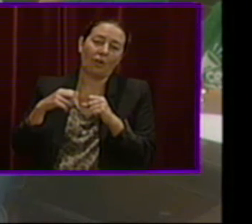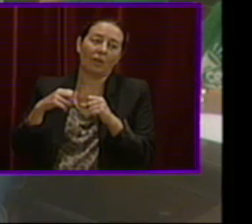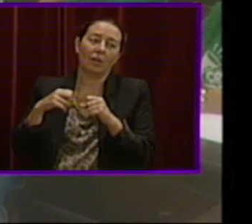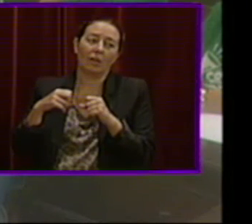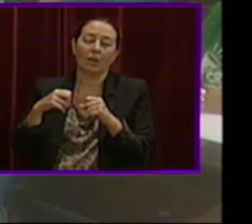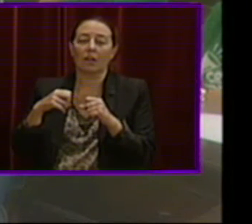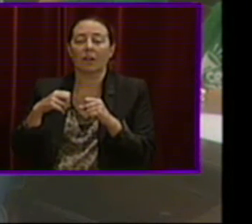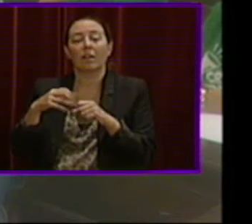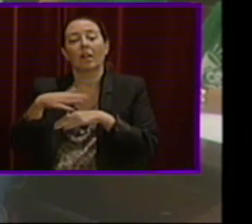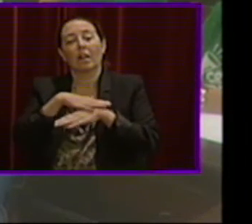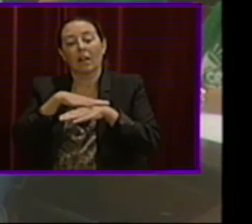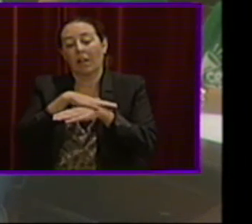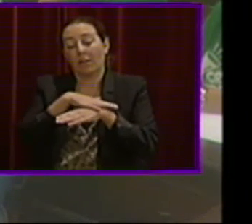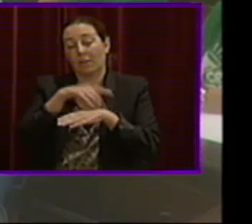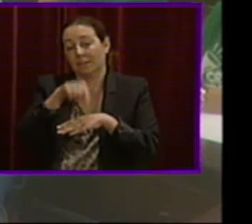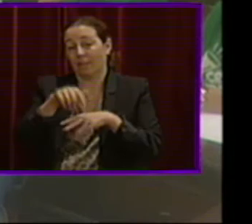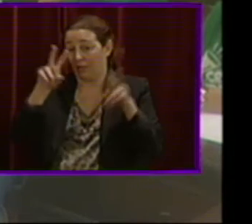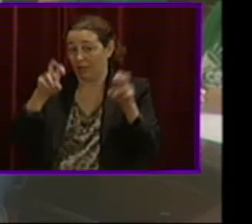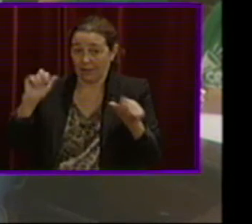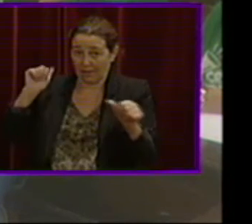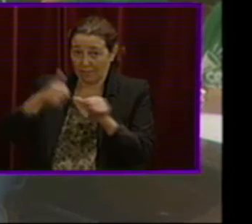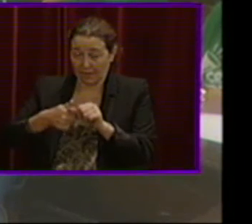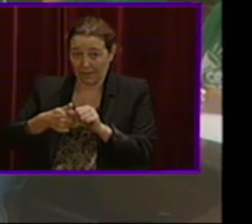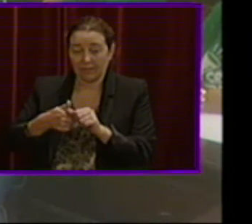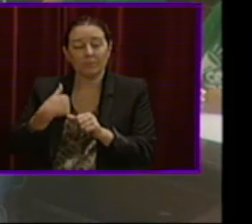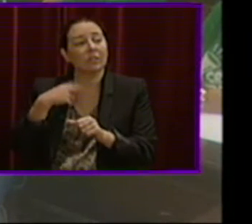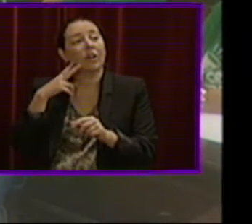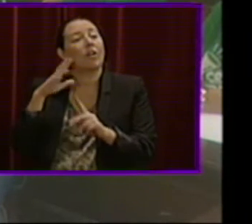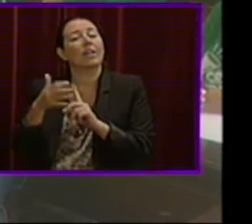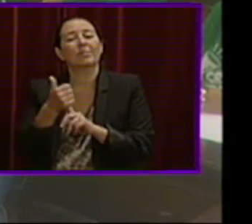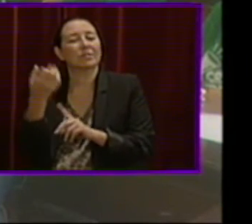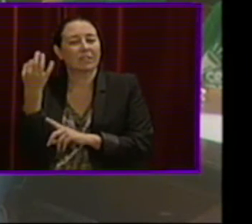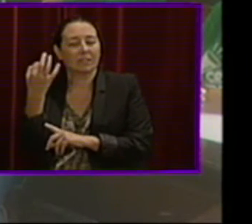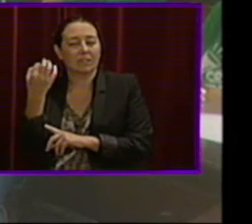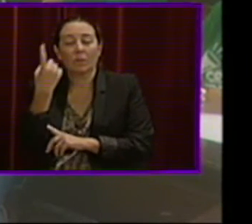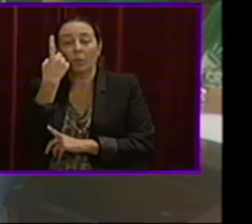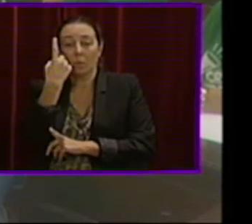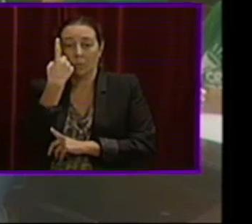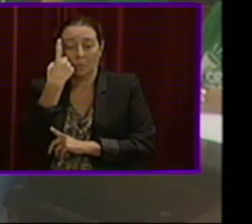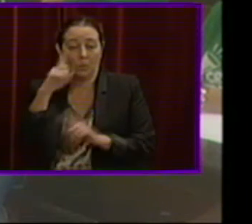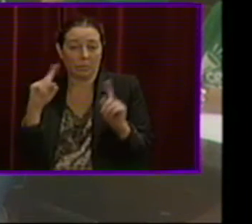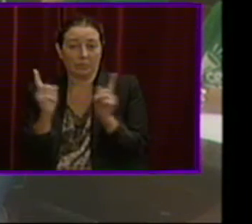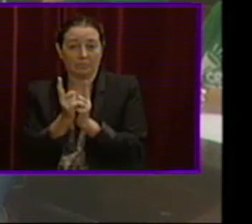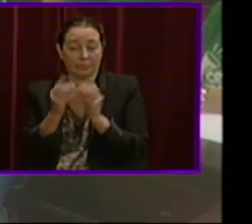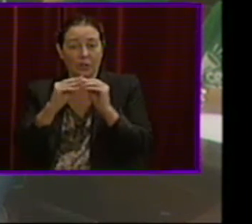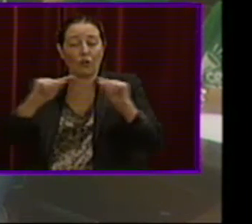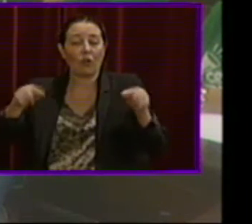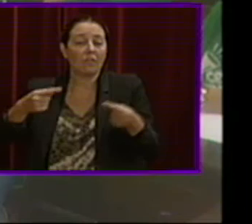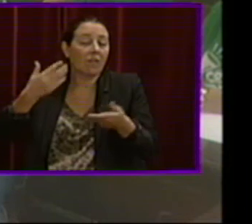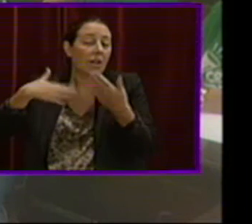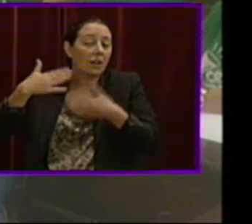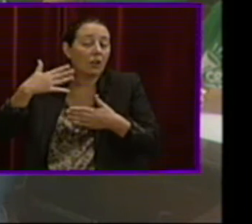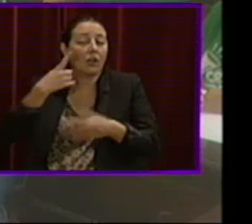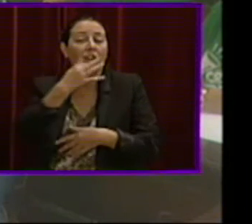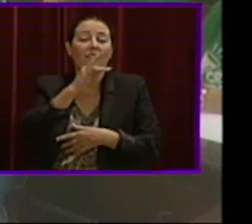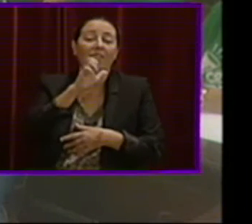endavant l'administració amb aquest tema fins ara. A què m'ho hem trobat? Simplement una cosa. Un conveni existent entre